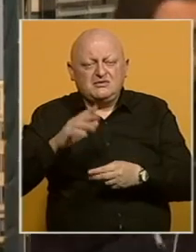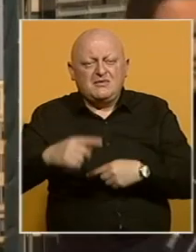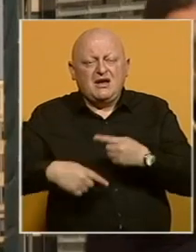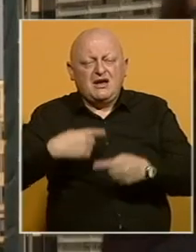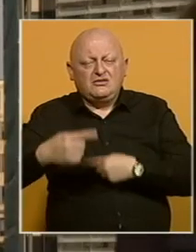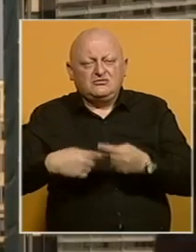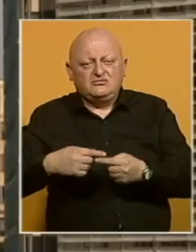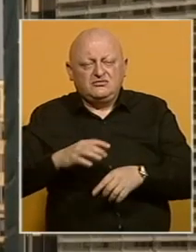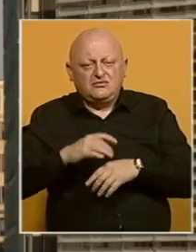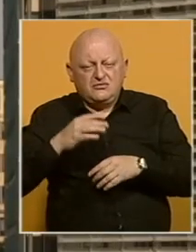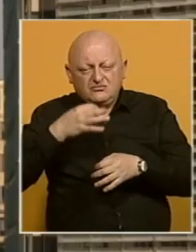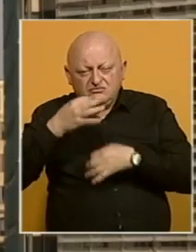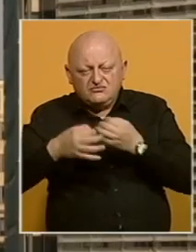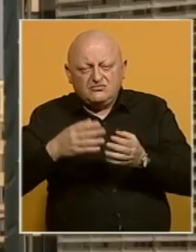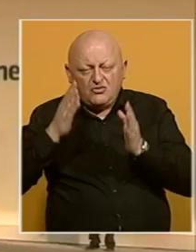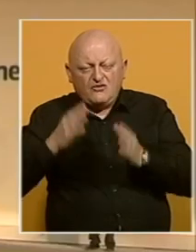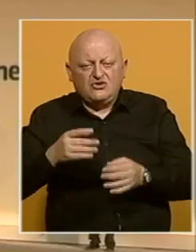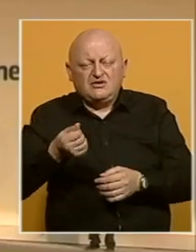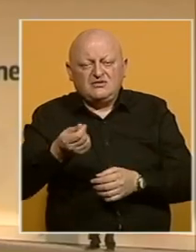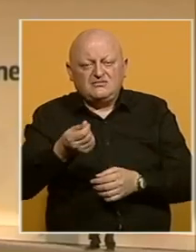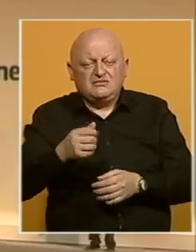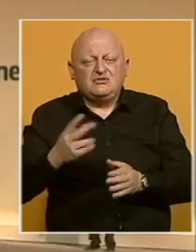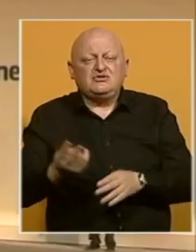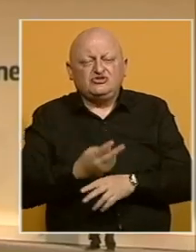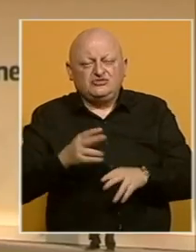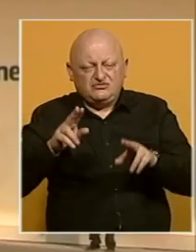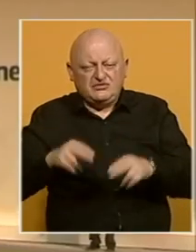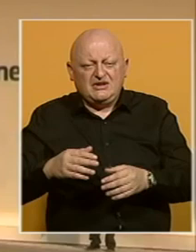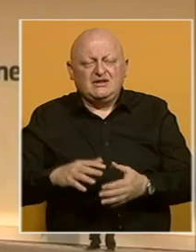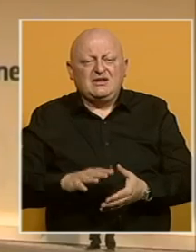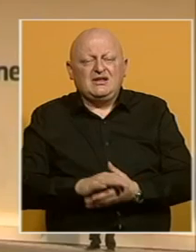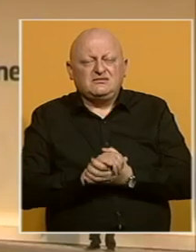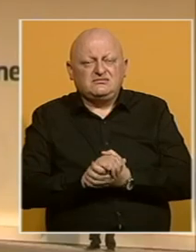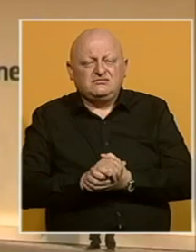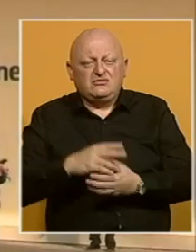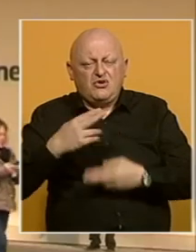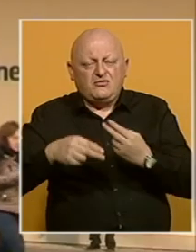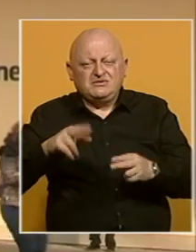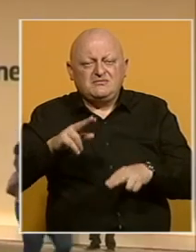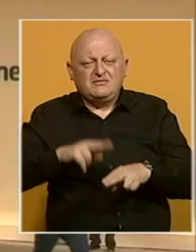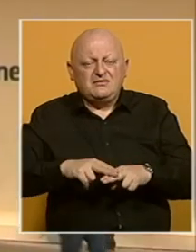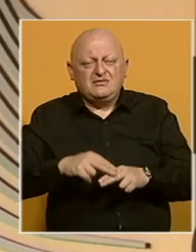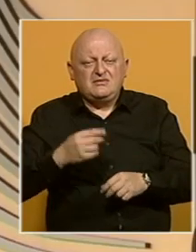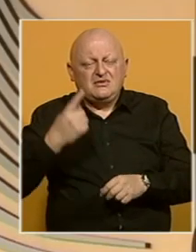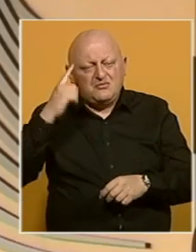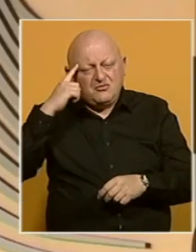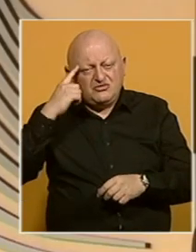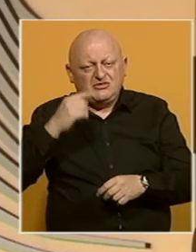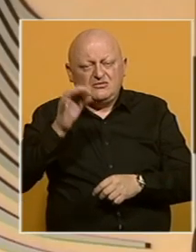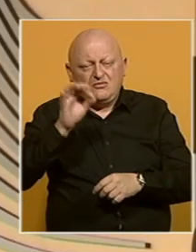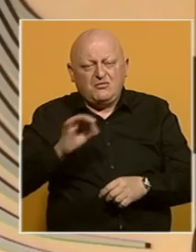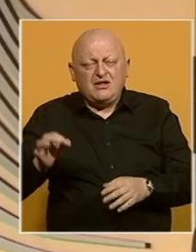mehanizmima za provjeru investicija. Države su pristale na saradnju, a komisija sada ima pravo da izrazi mišljenje o